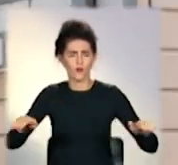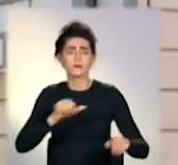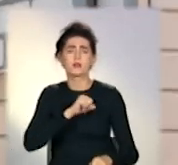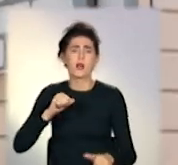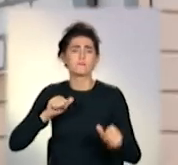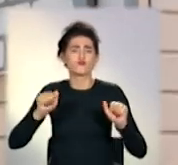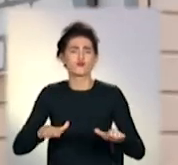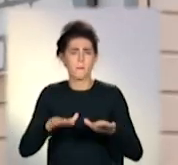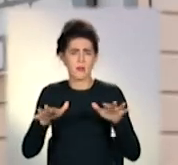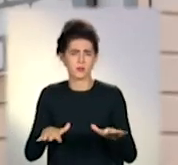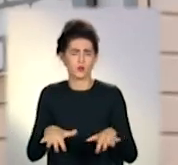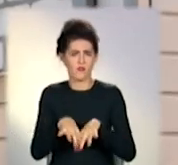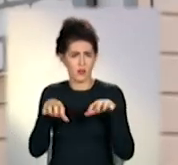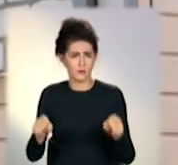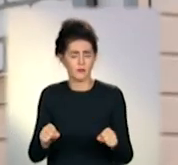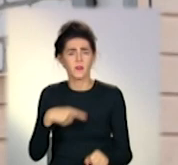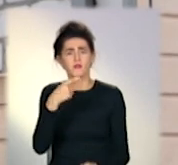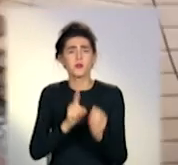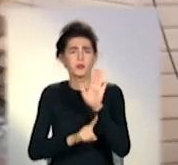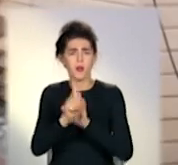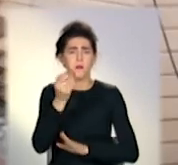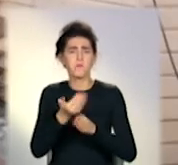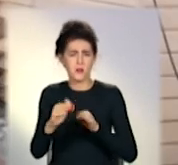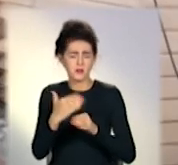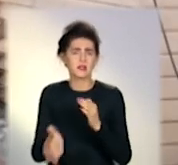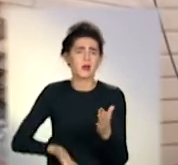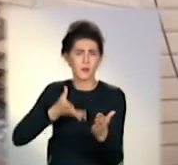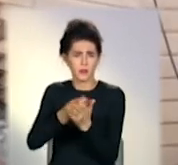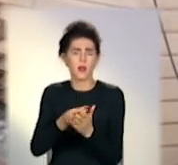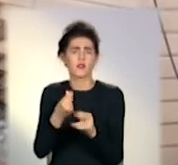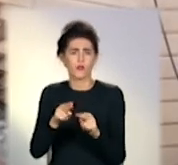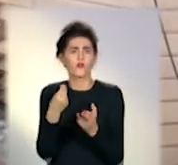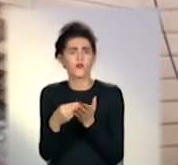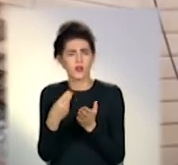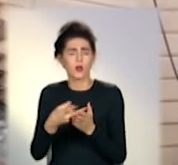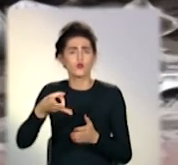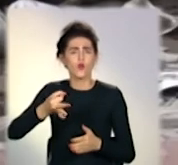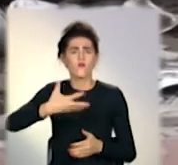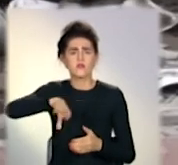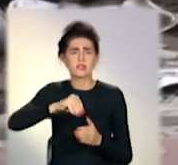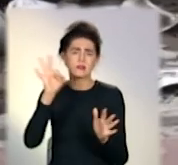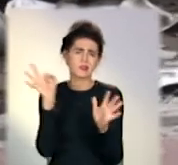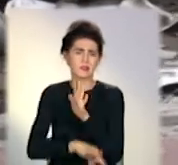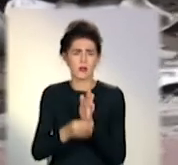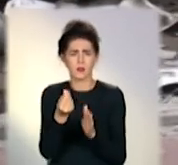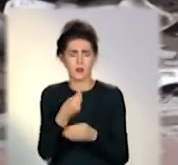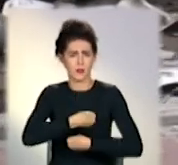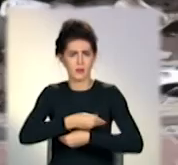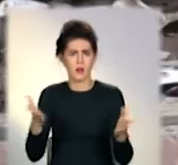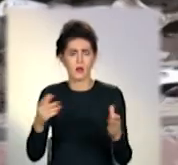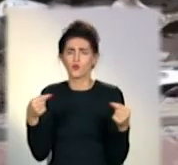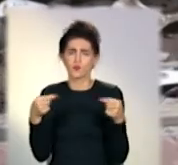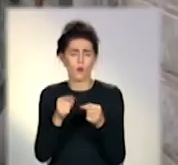Нині чиновники кажуть, почали виплачувати компенсації. Та попереджають, гроші усім одразу точно не дадуть.